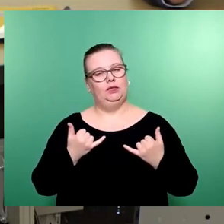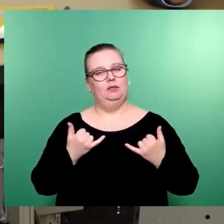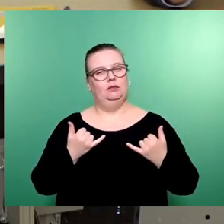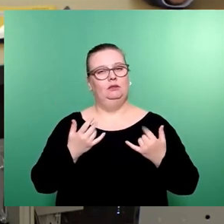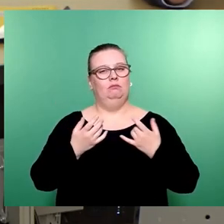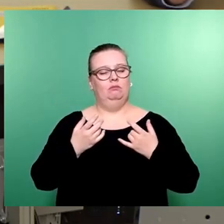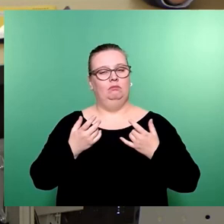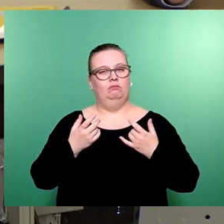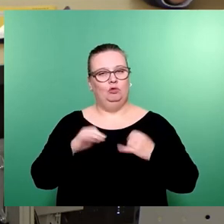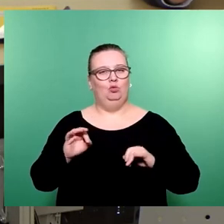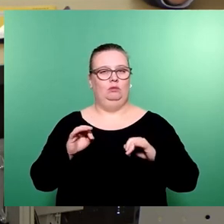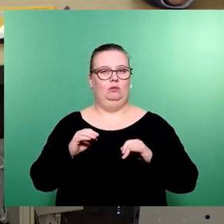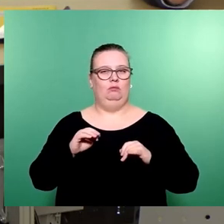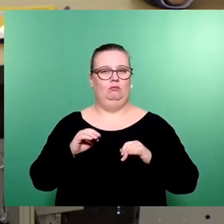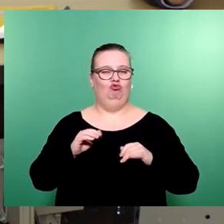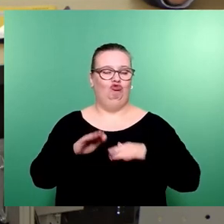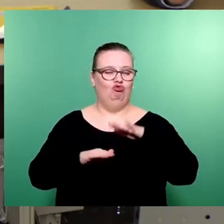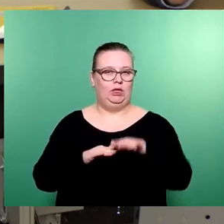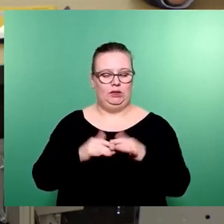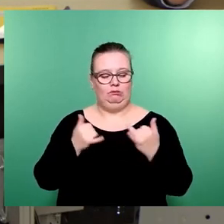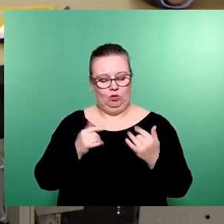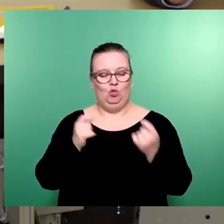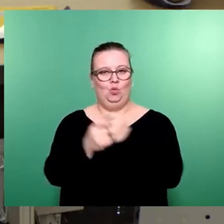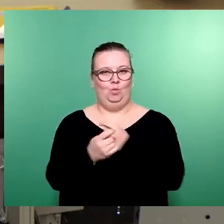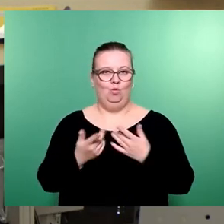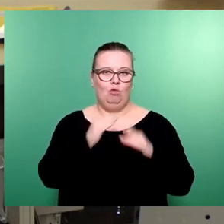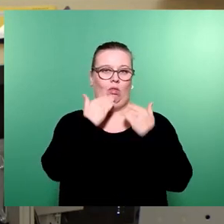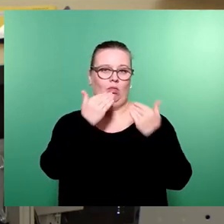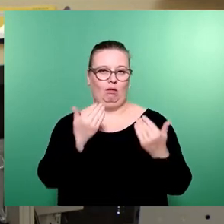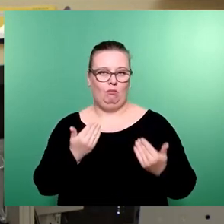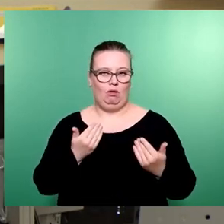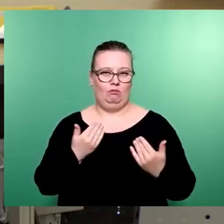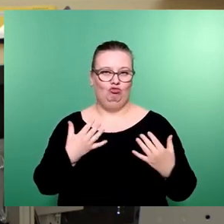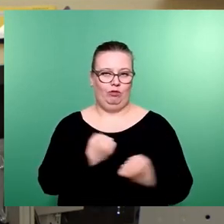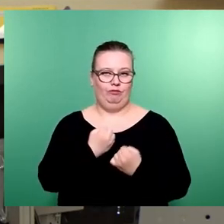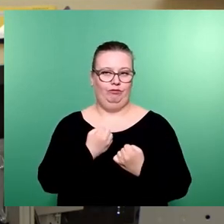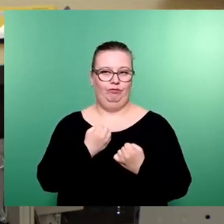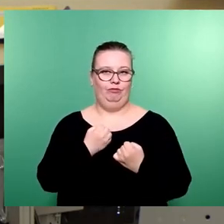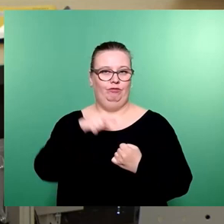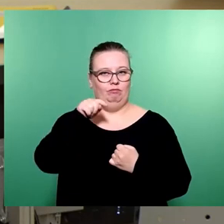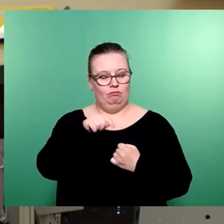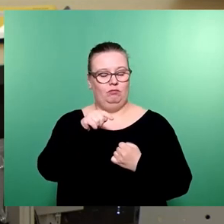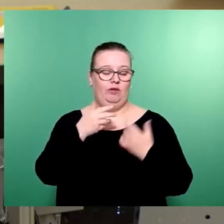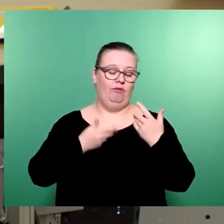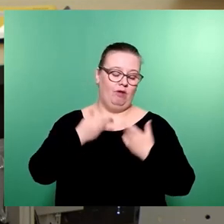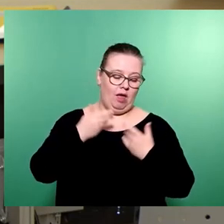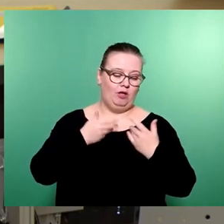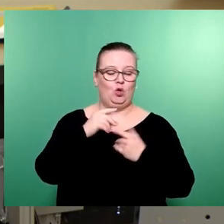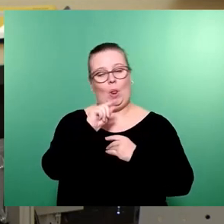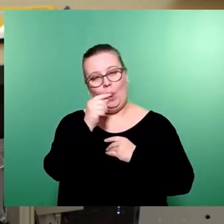Beitrag dazu, dass sich das ändert. Und da bin ich sehr dankbar, dass es gelungen ist, diesen vielleicht auch noch zu kleinen